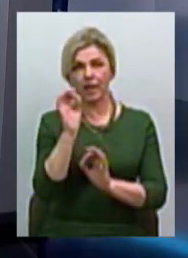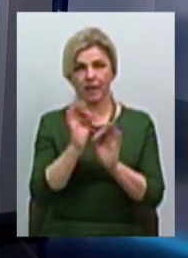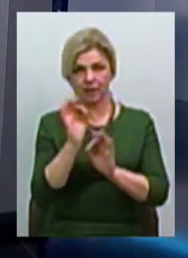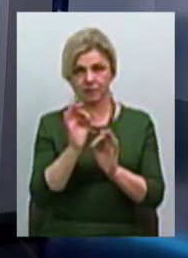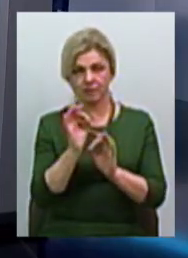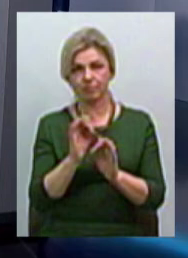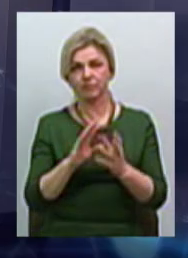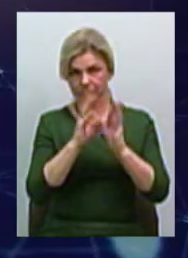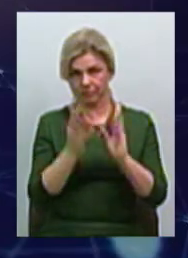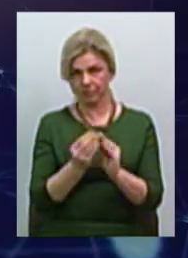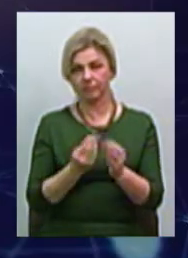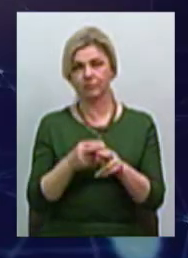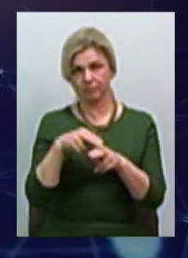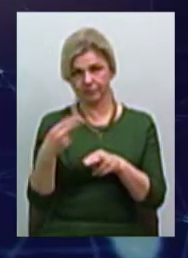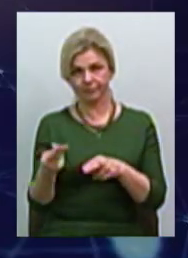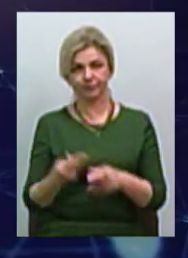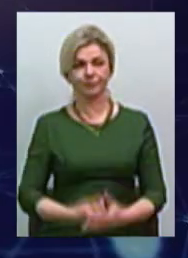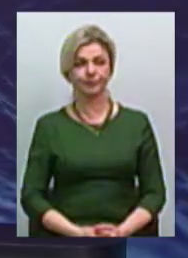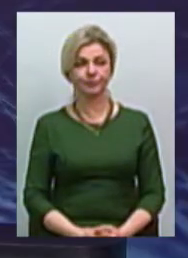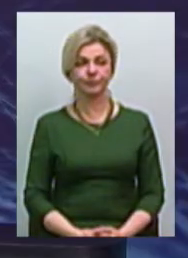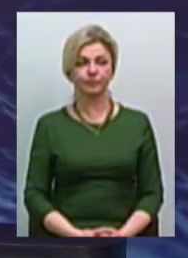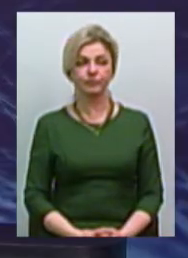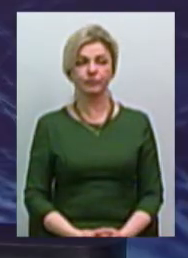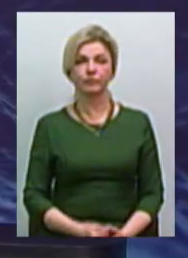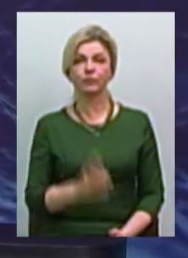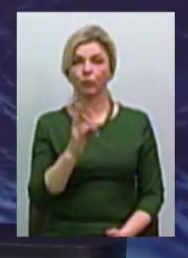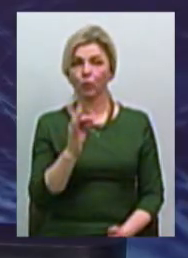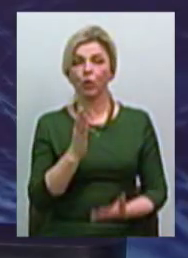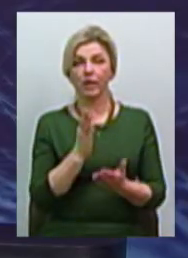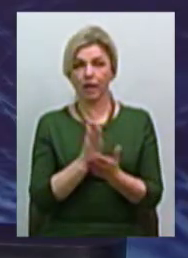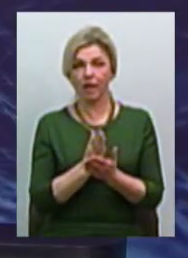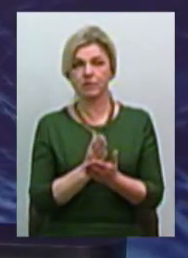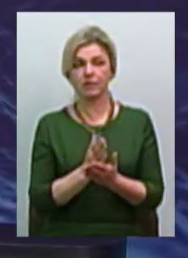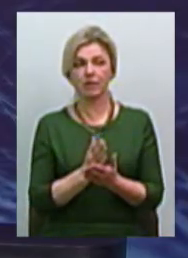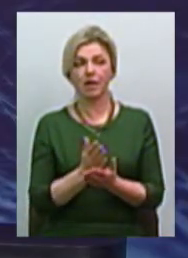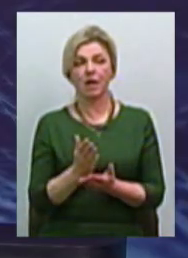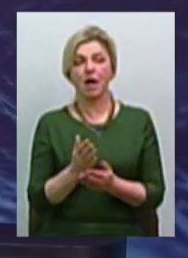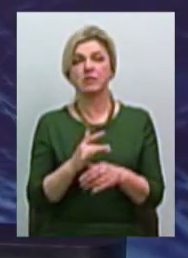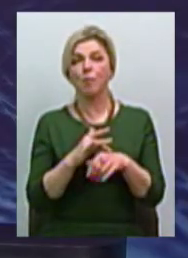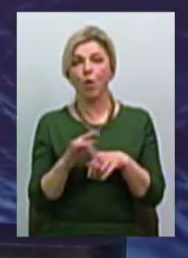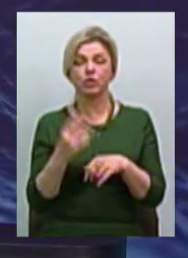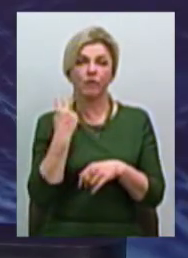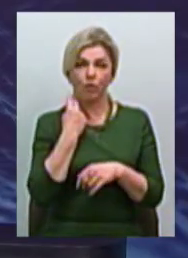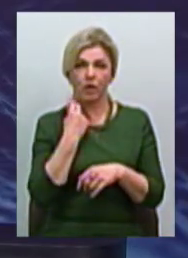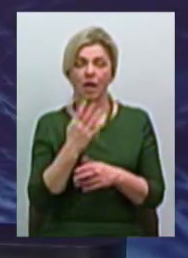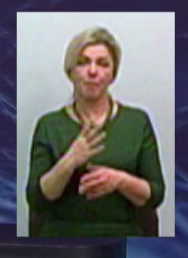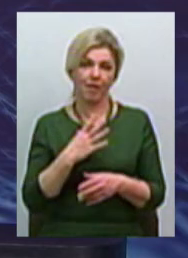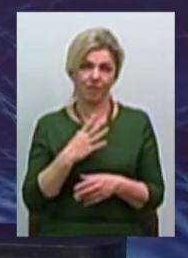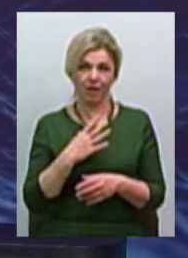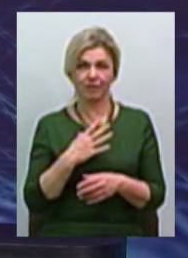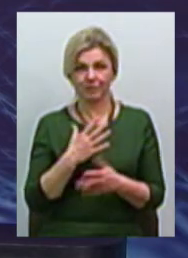Тобто, все ж таки, та ж сама індексація. Але у нас є, скажімо так, якщо брати погашення заборгованості, є курйозні випадки.